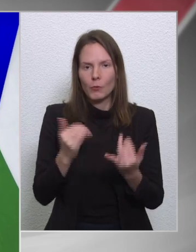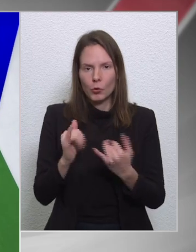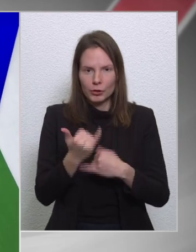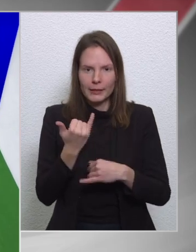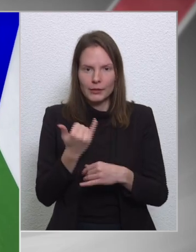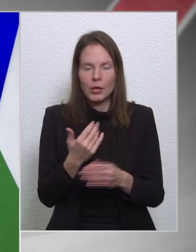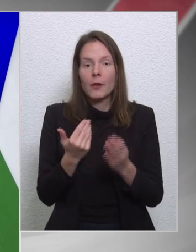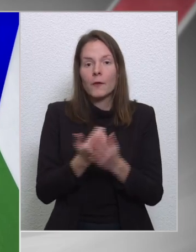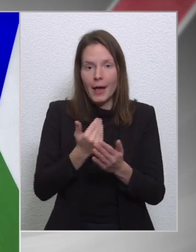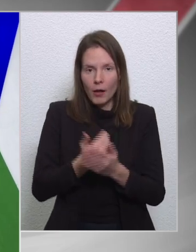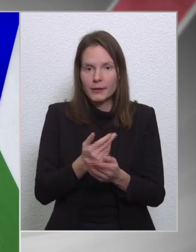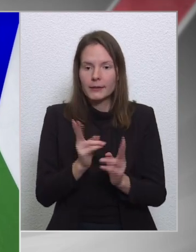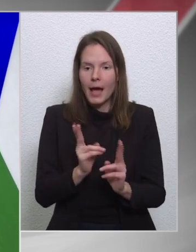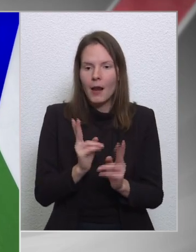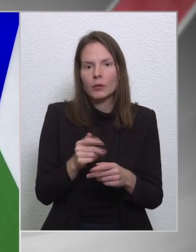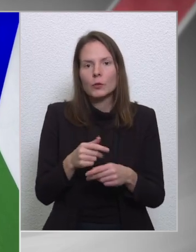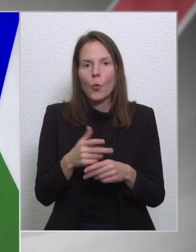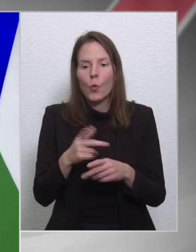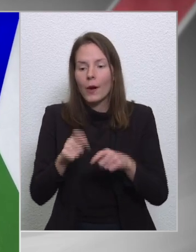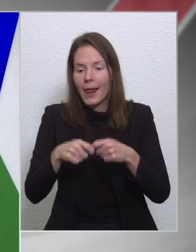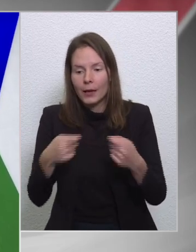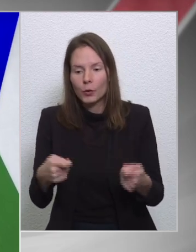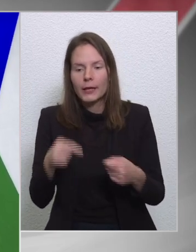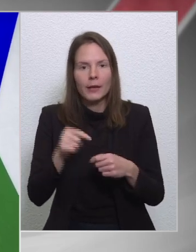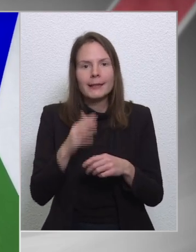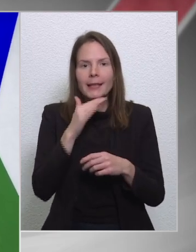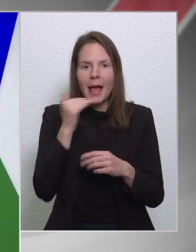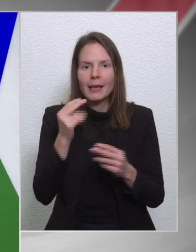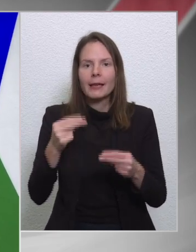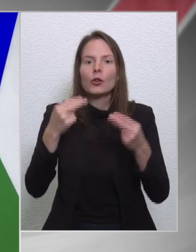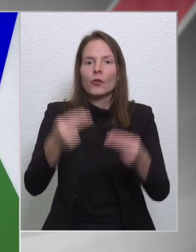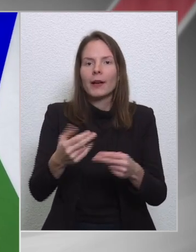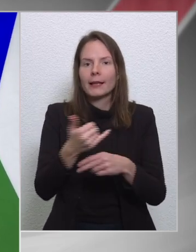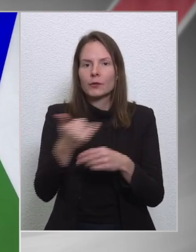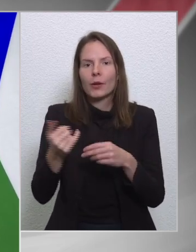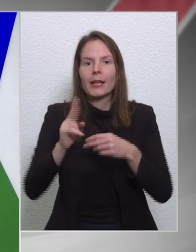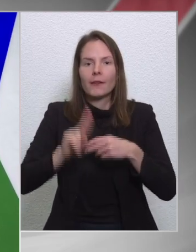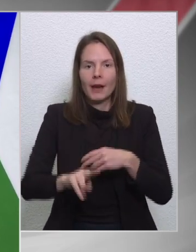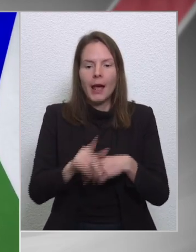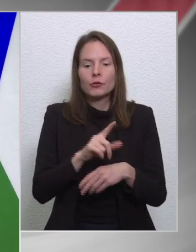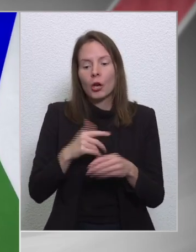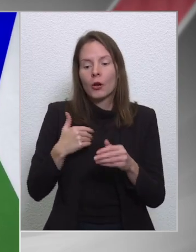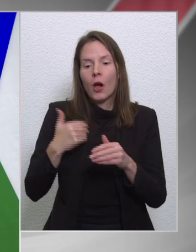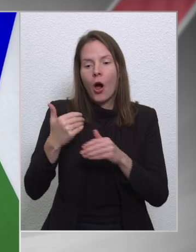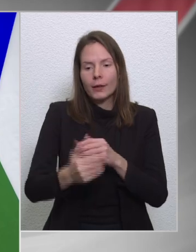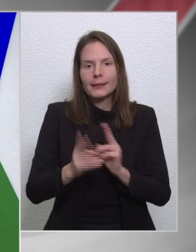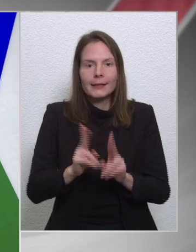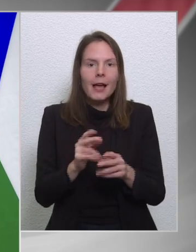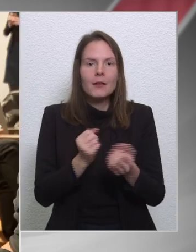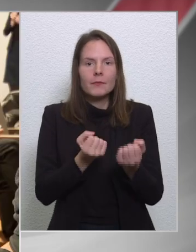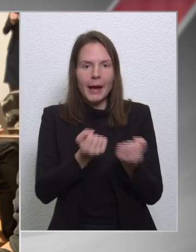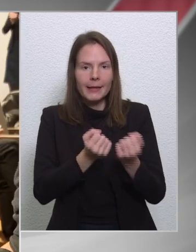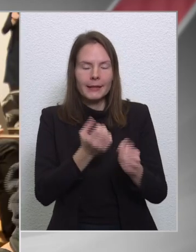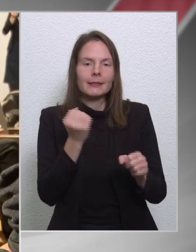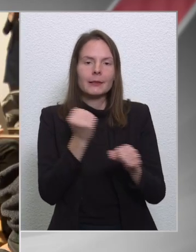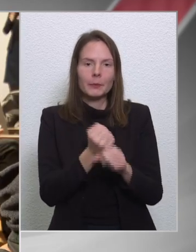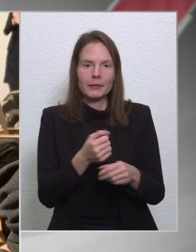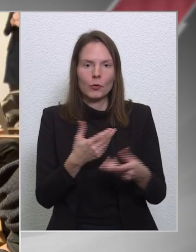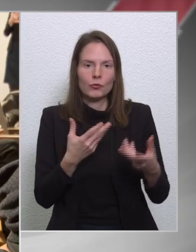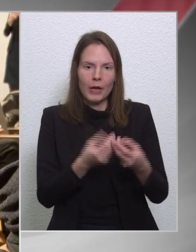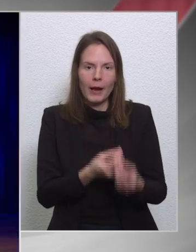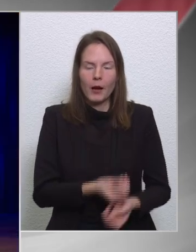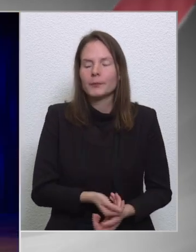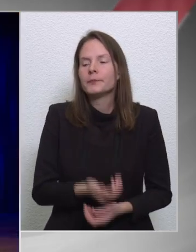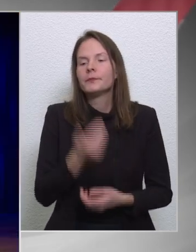felhasználható, leködhető, az bőven elegendő a következő évre, követő évre, csak addig meg kell egyeznünk a bizottsággal. Köszönöm szépen.